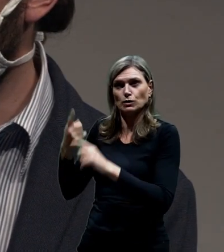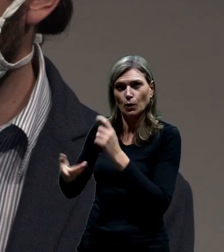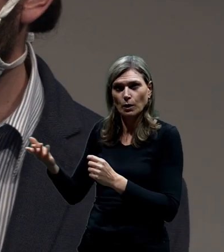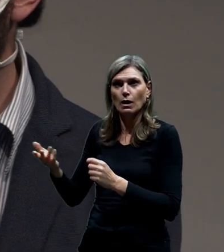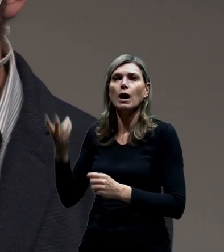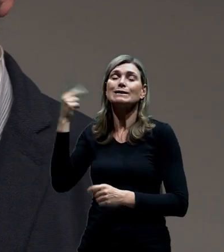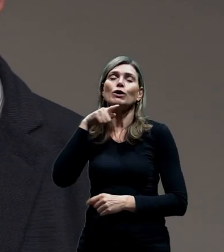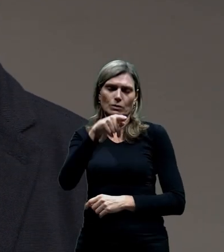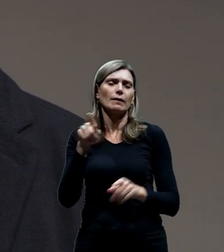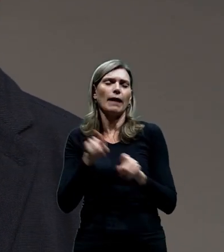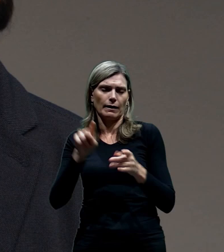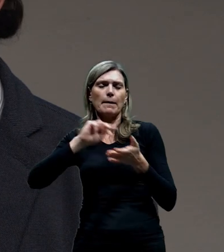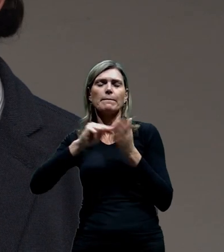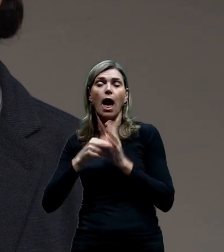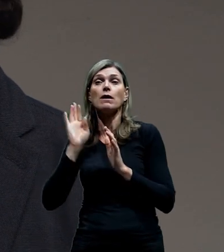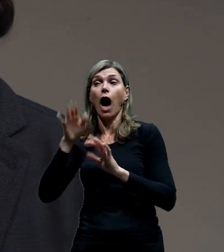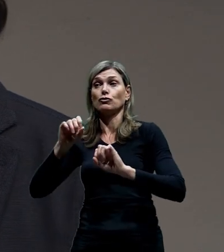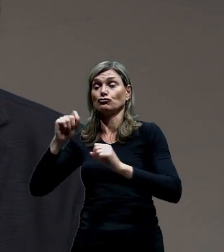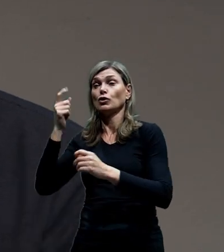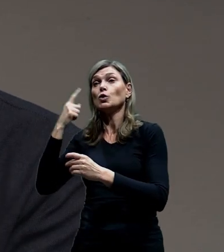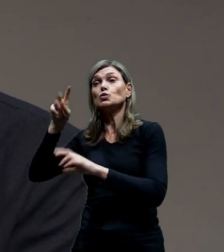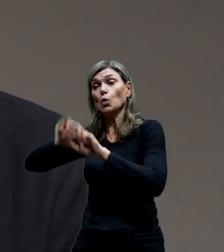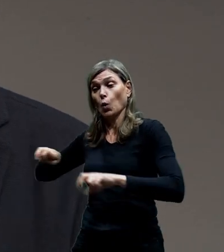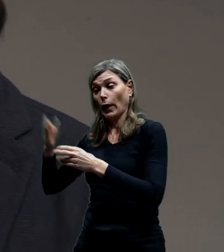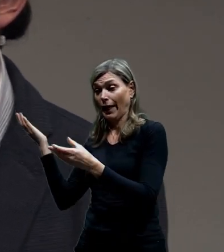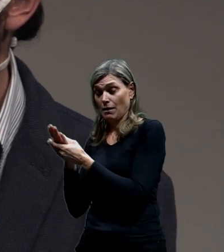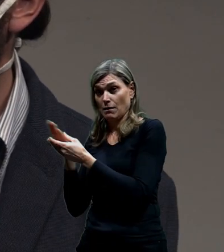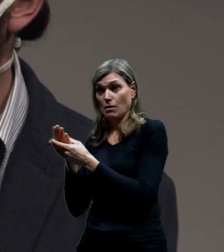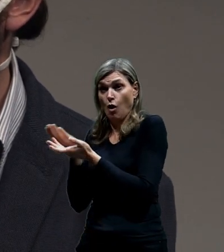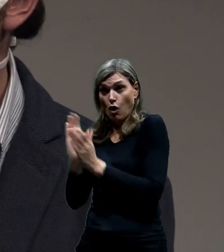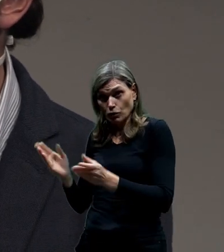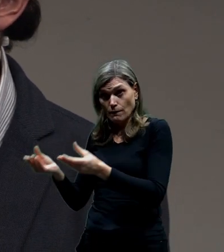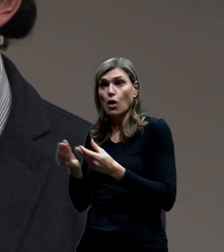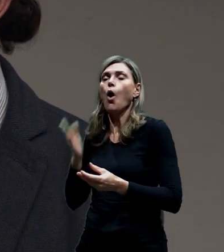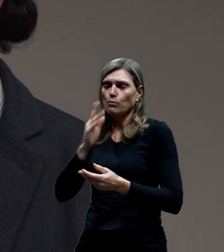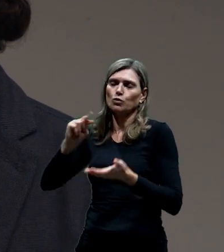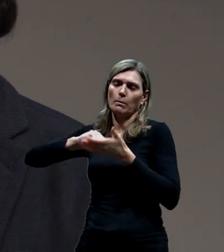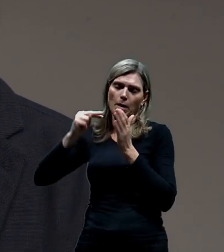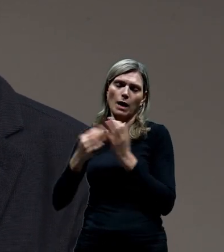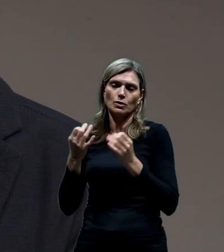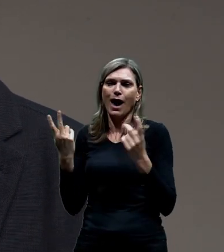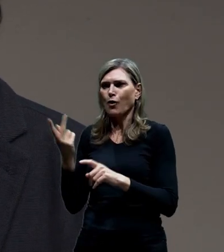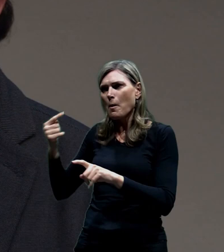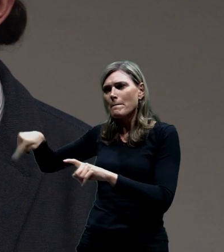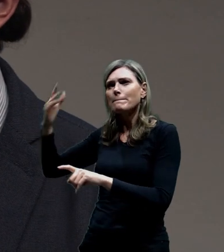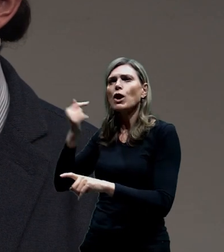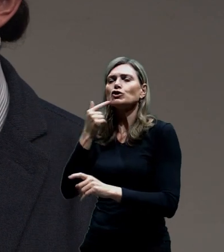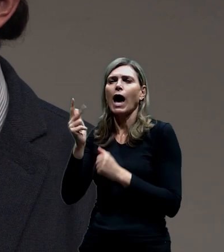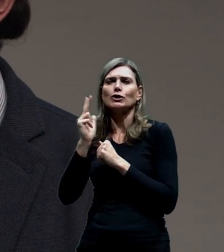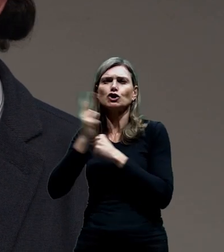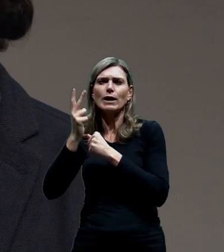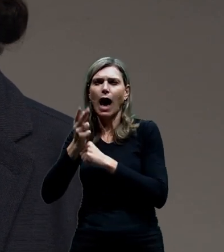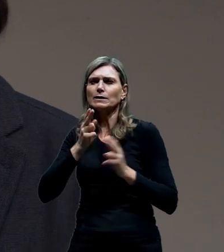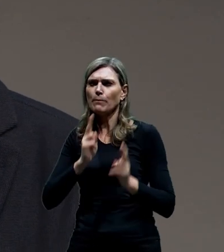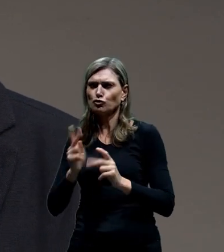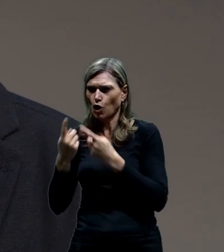prověřováno, až budeme mít dopracovanou tu studii. Stejně tak, jako pánové přikročili v té variantě 13, že by se dala